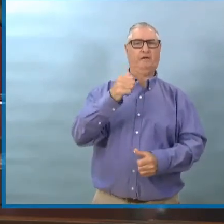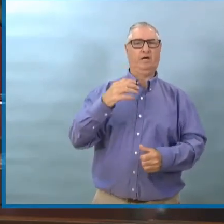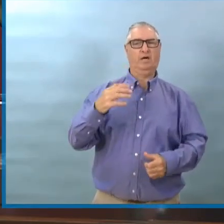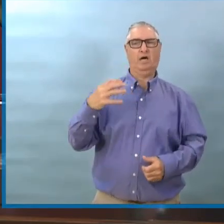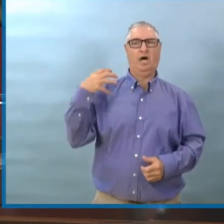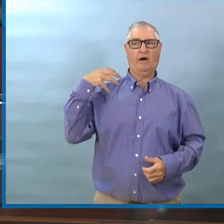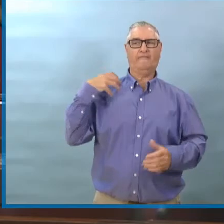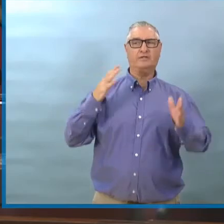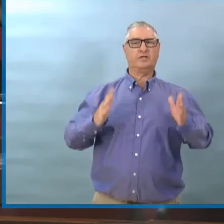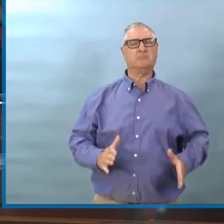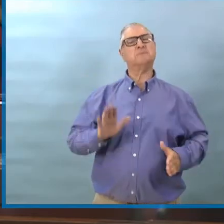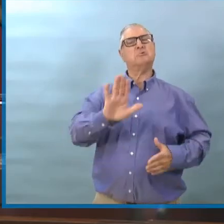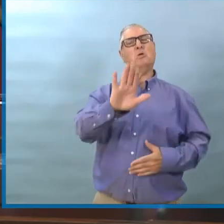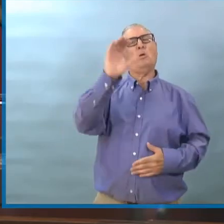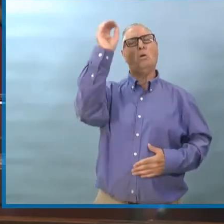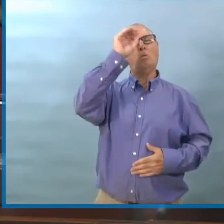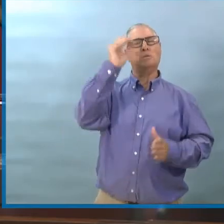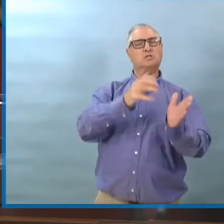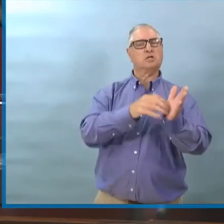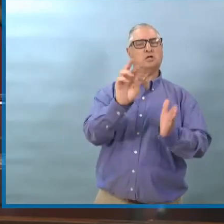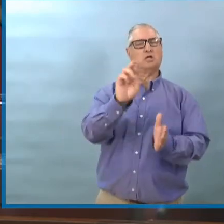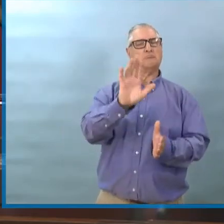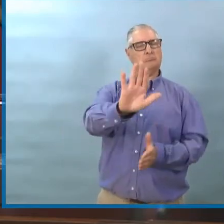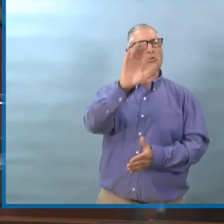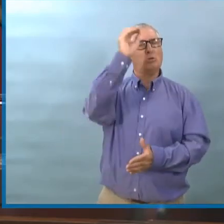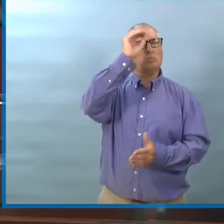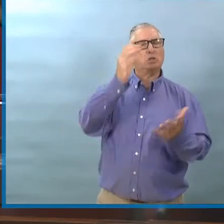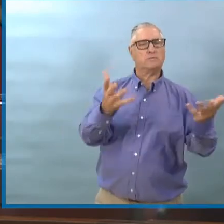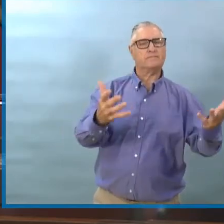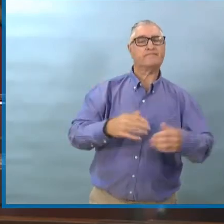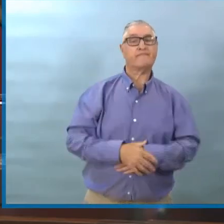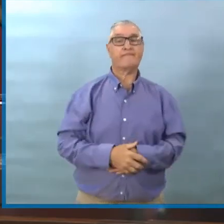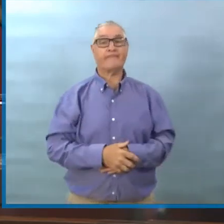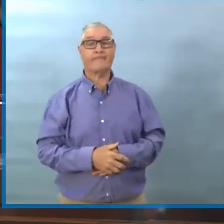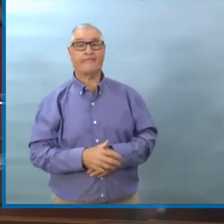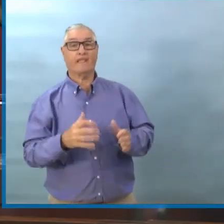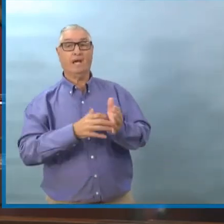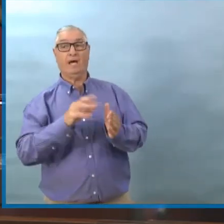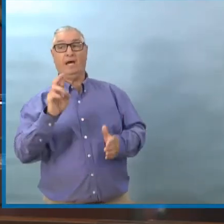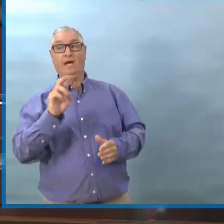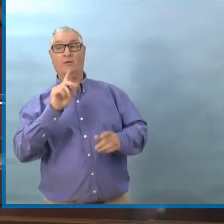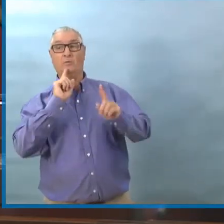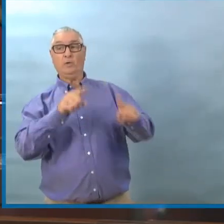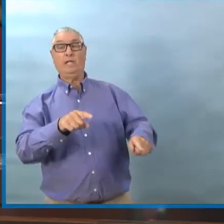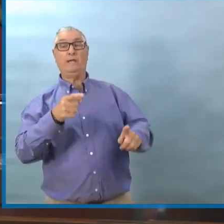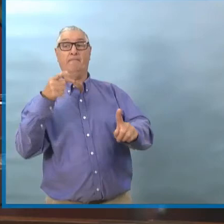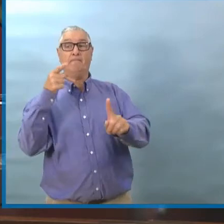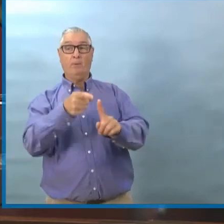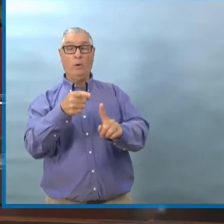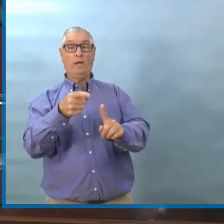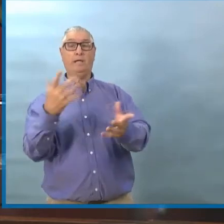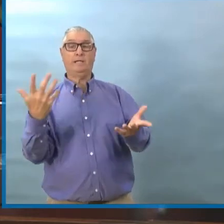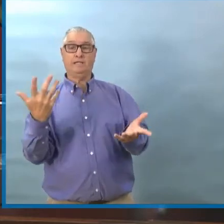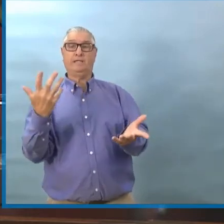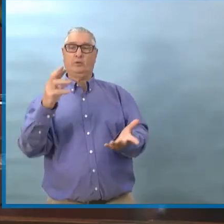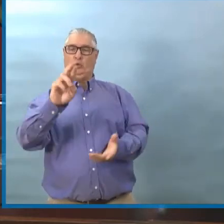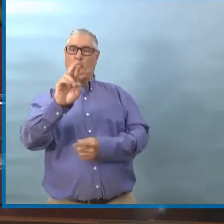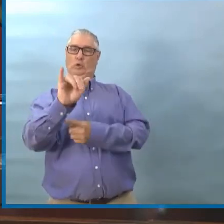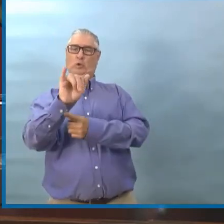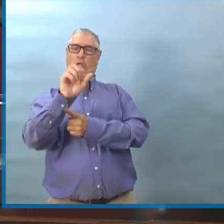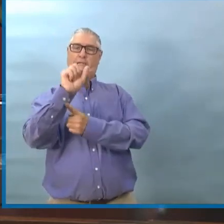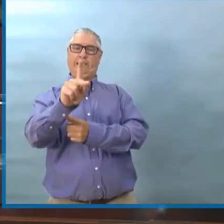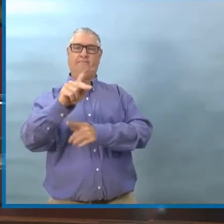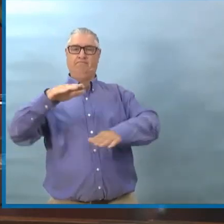Encore une fois, c'est un équilibre par rapport aux risques. À l'heure actuelle, on sait qu'il y a beaucoup de